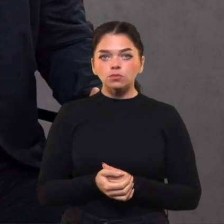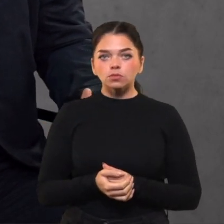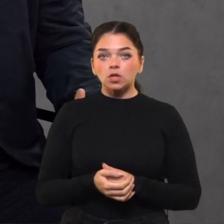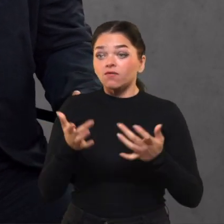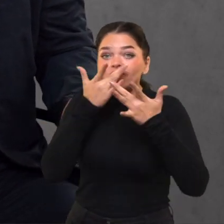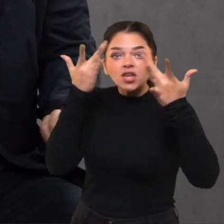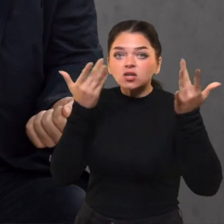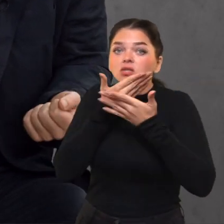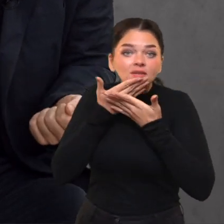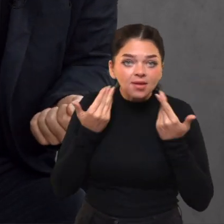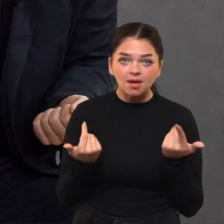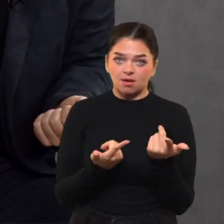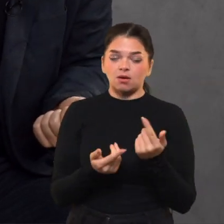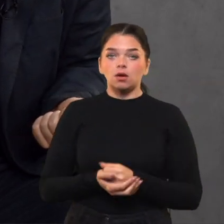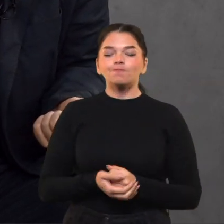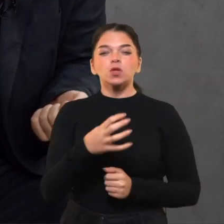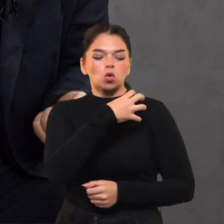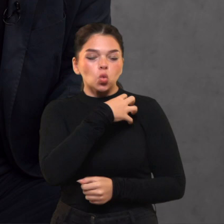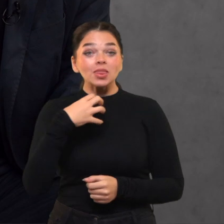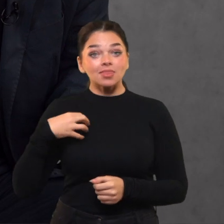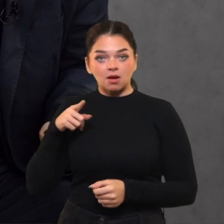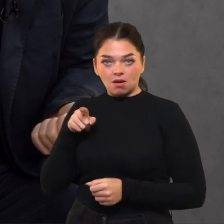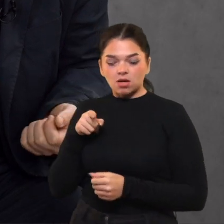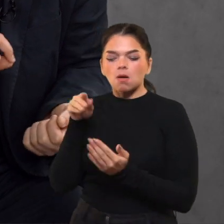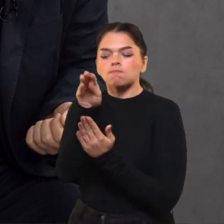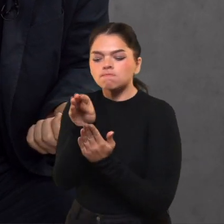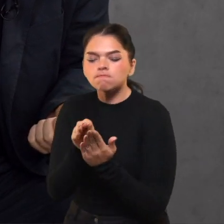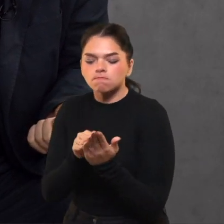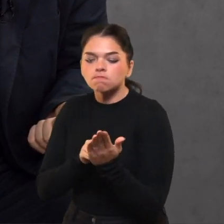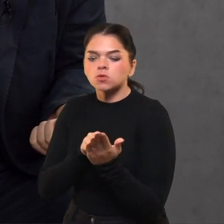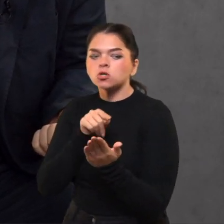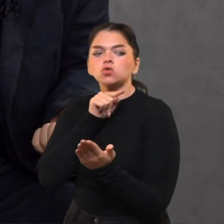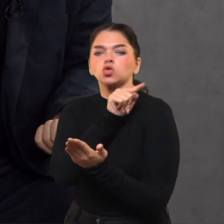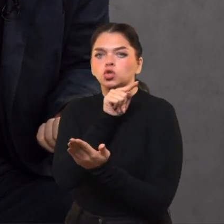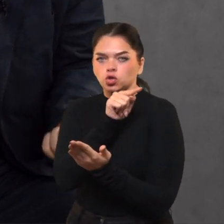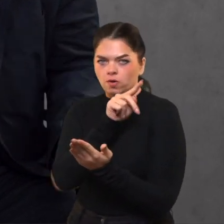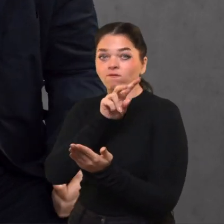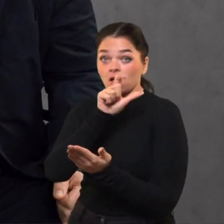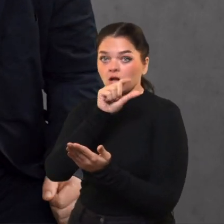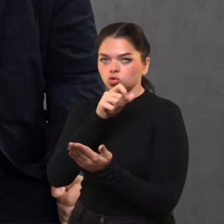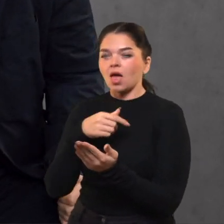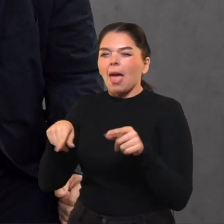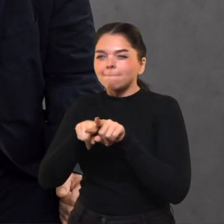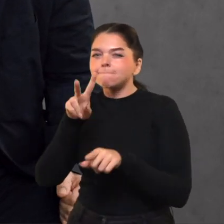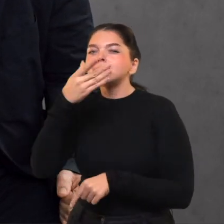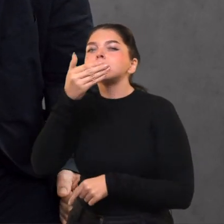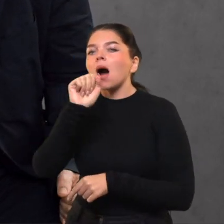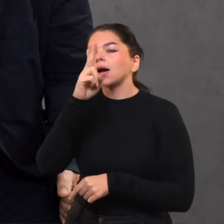neafišodamas. Ir tas kunigaištis savo raportą ir aš sakau, bet šitas yra